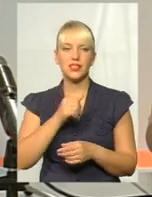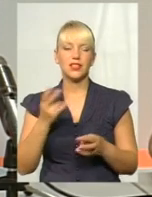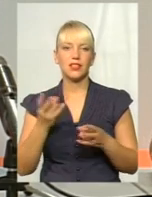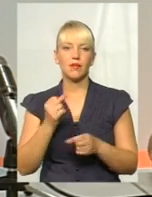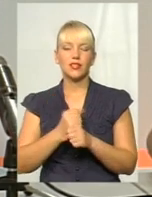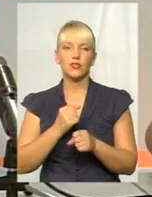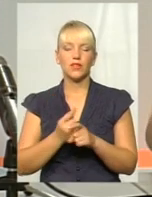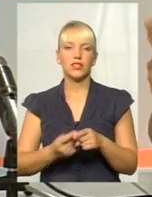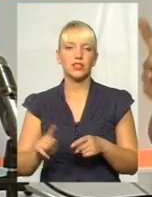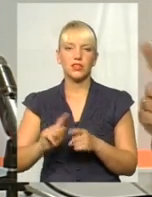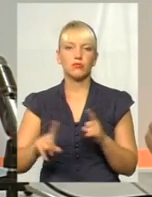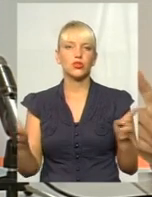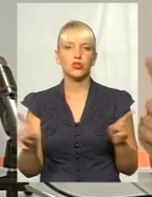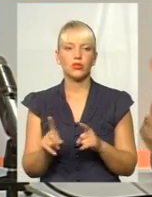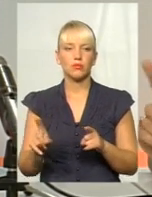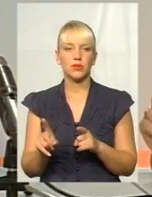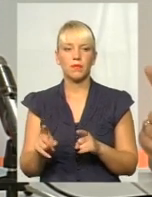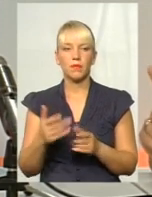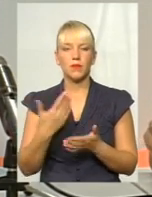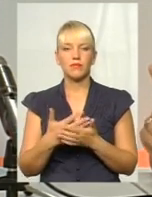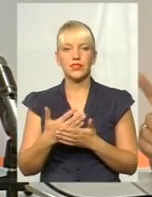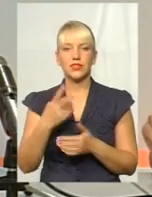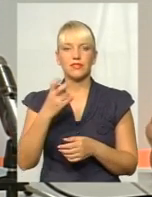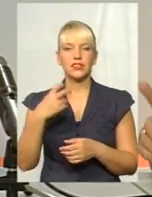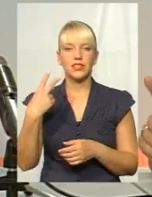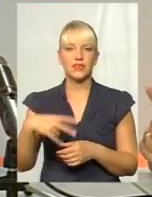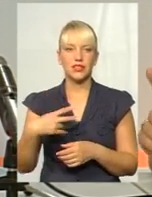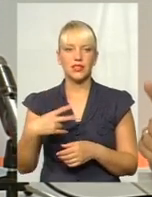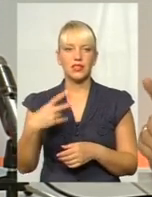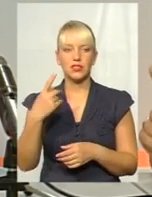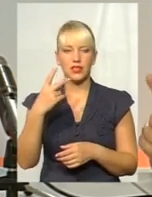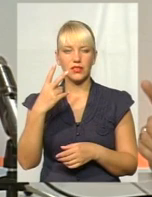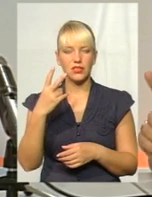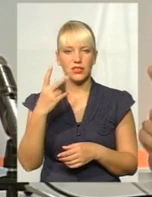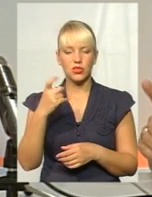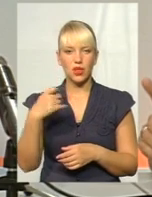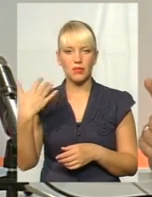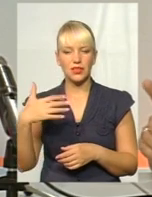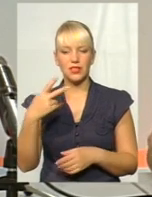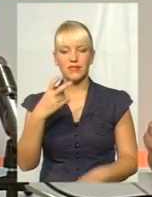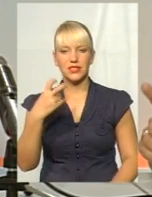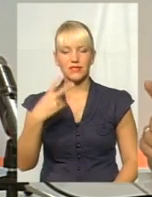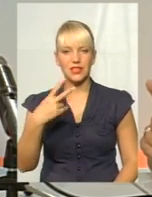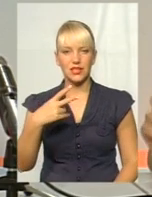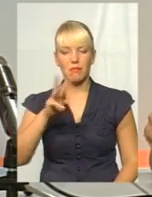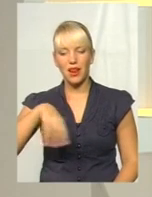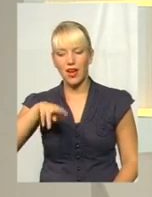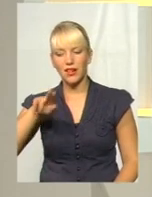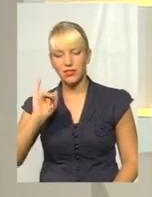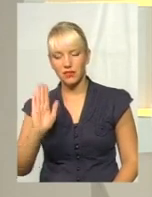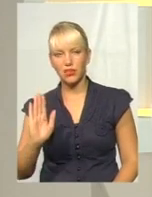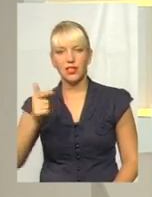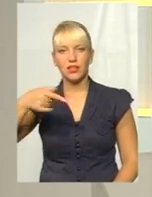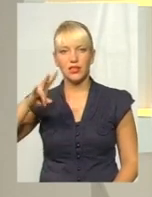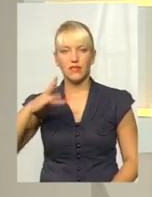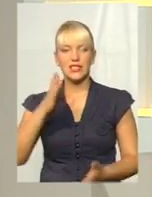працювати над тим, щоби, адже, близько від 150 до 220 мільярдів гривень знаходиться